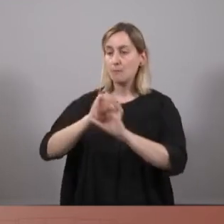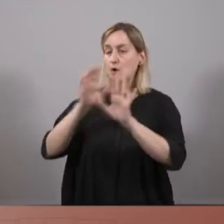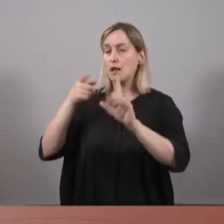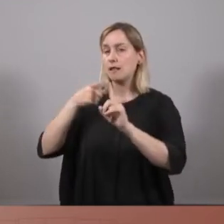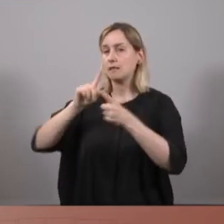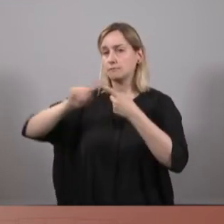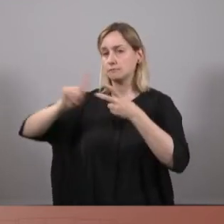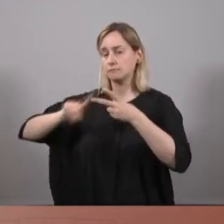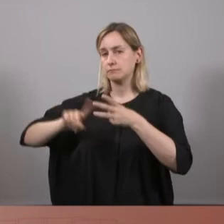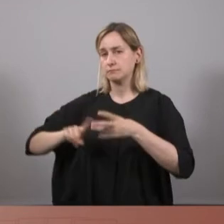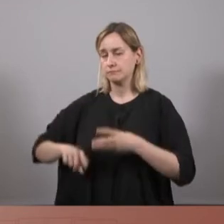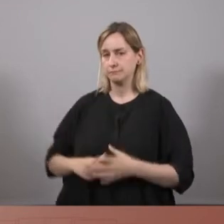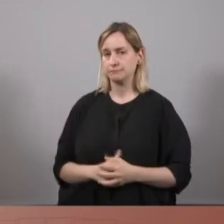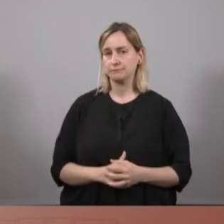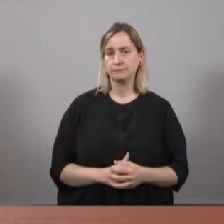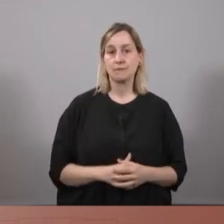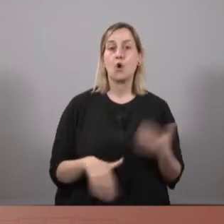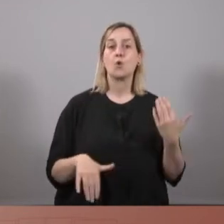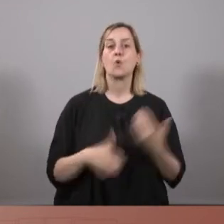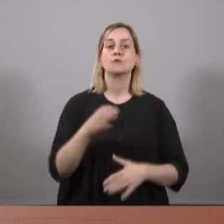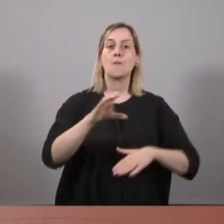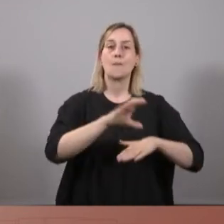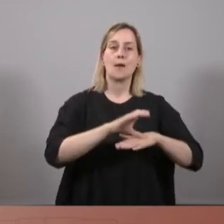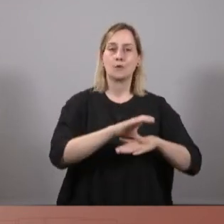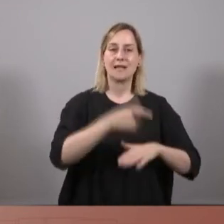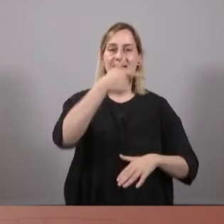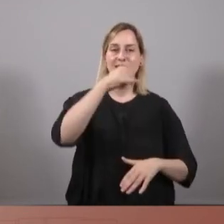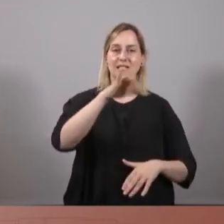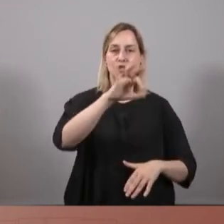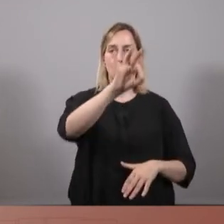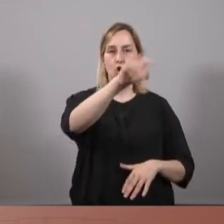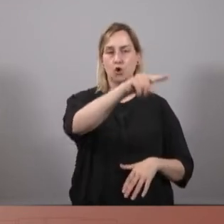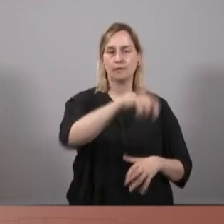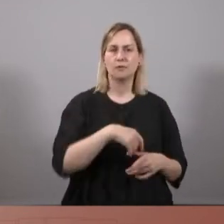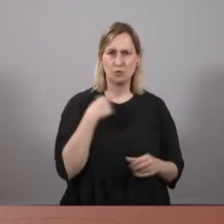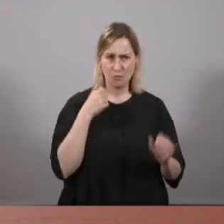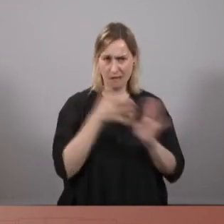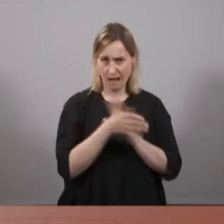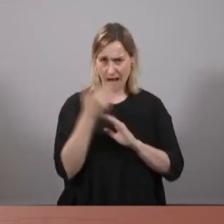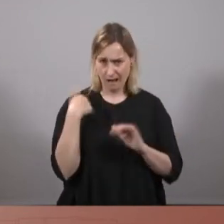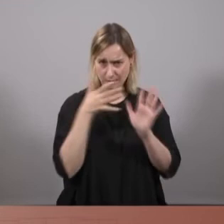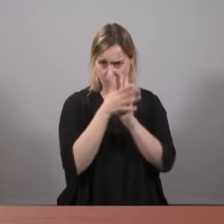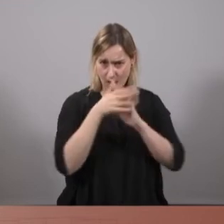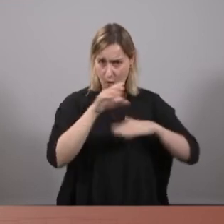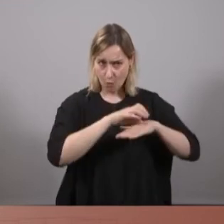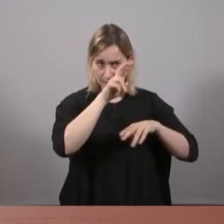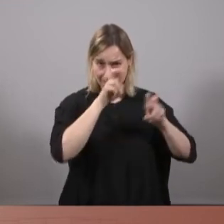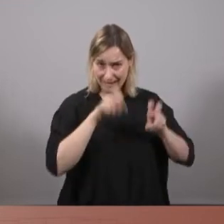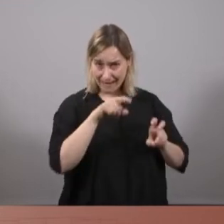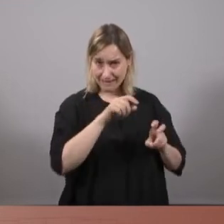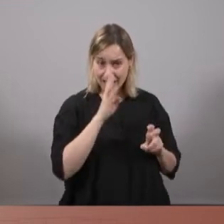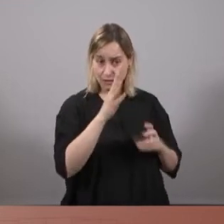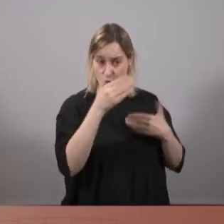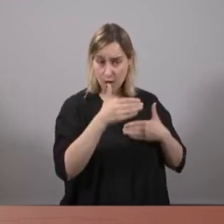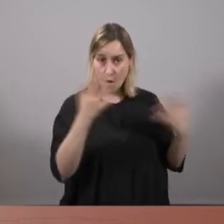algunes qüestions. Començo pel conseller Giró. Vostè, president, li ha deixat clar al conseller Giró que aquesta és una legislatura de